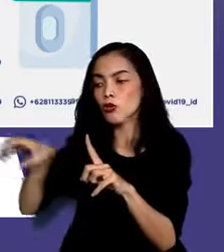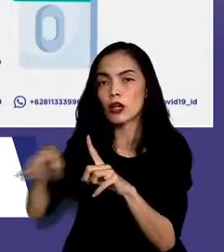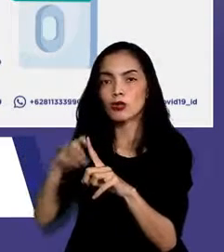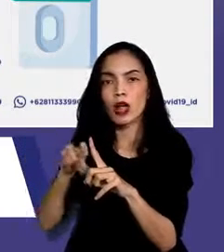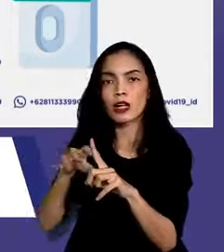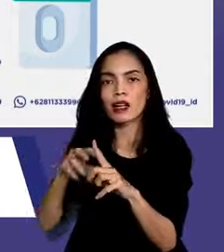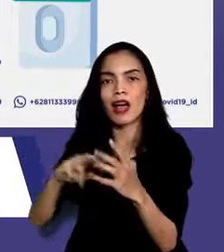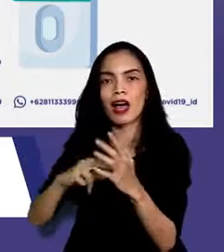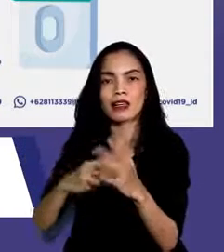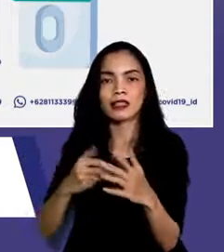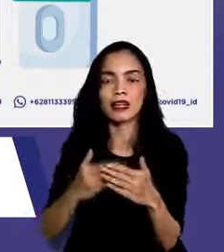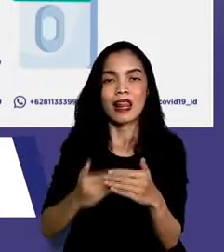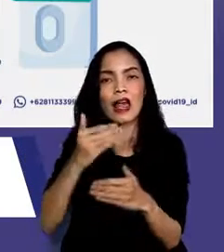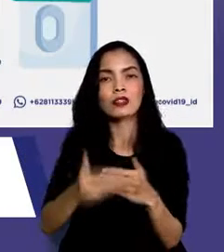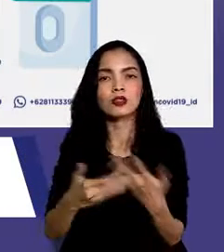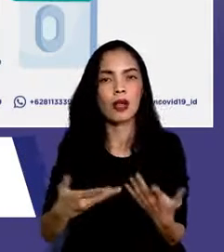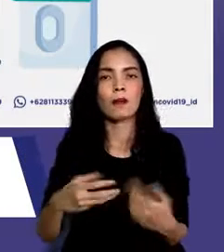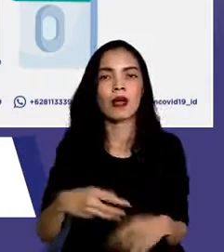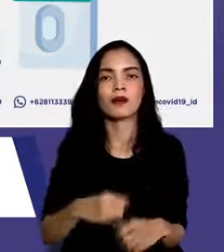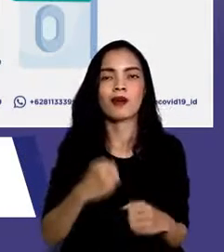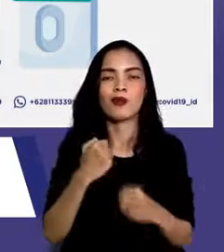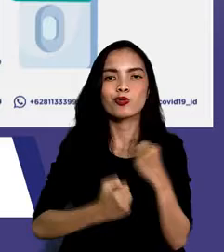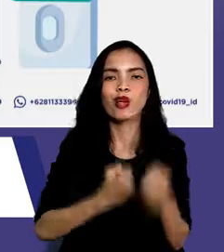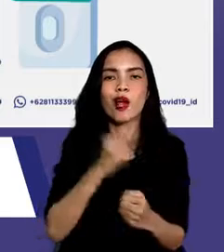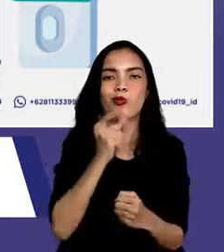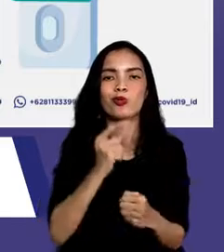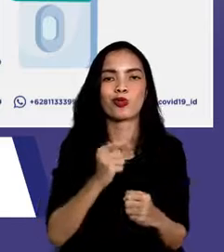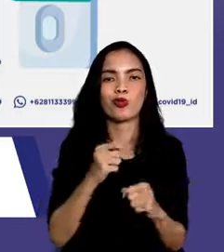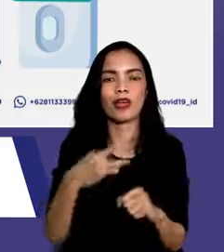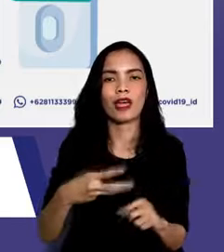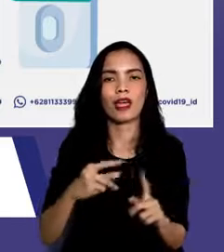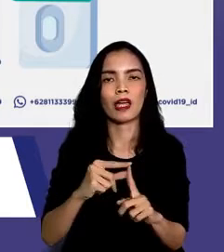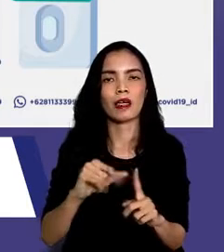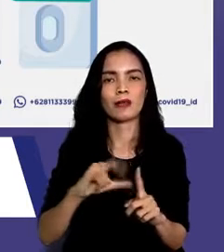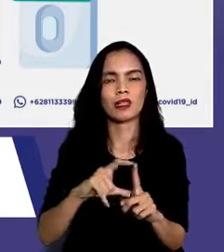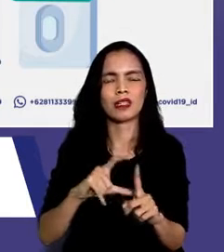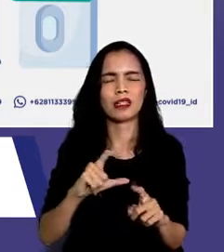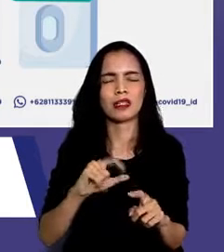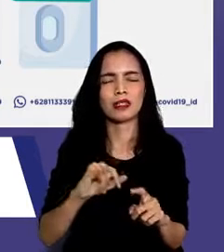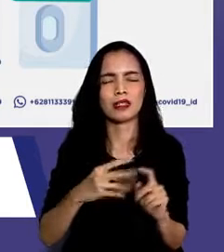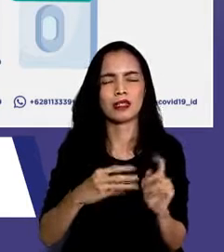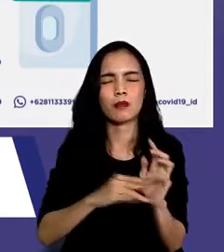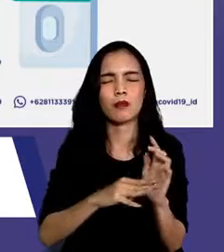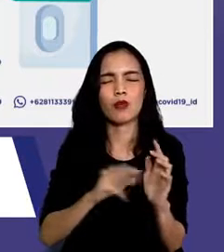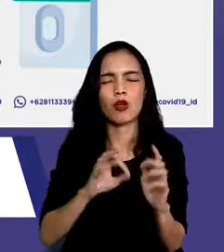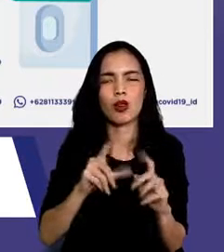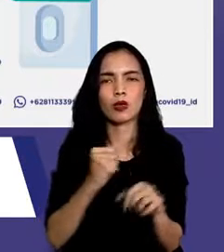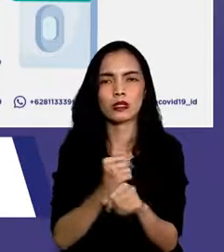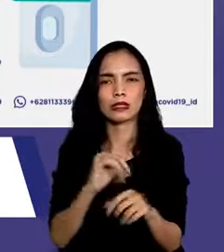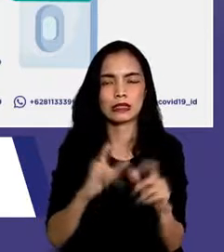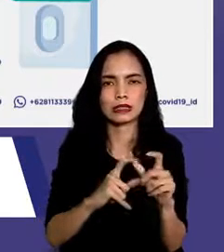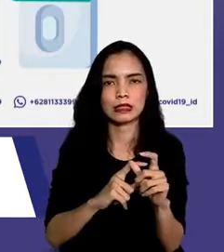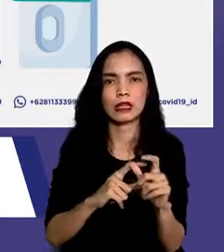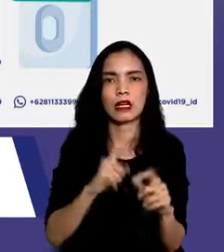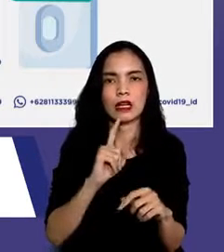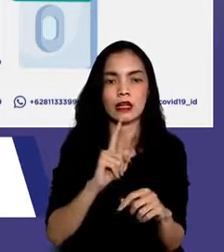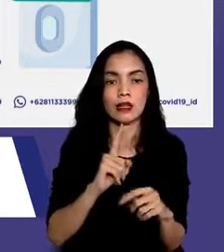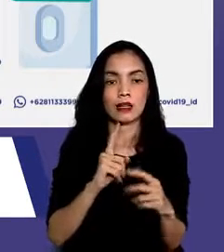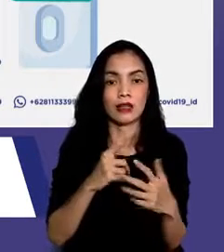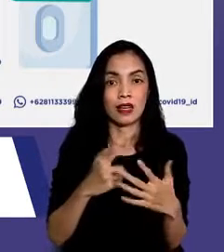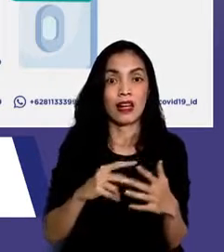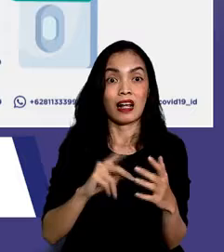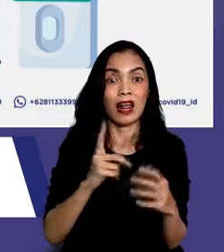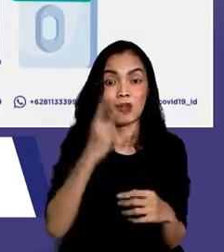sebagai upaya lanjutannya dan jika sudah ditemukan banyak kasus yang tersebar di komunitas maka upaya 3T